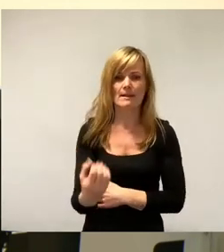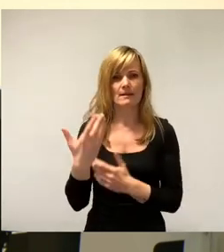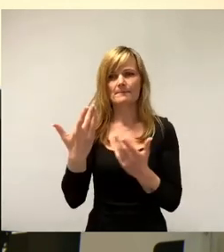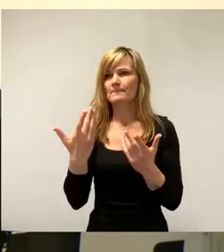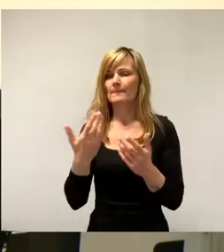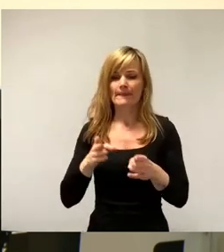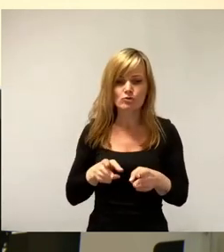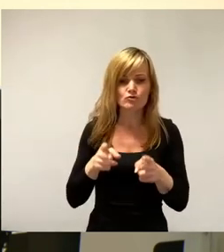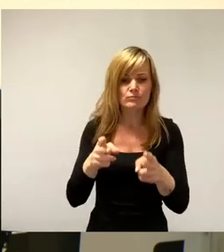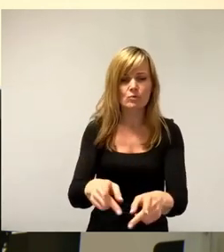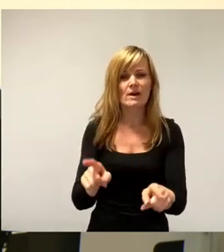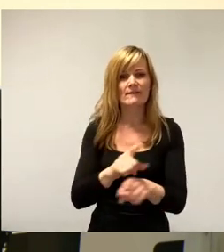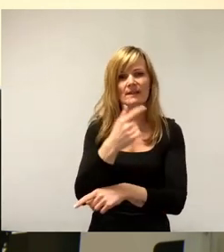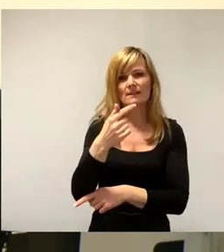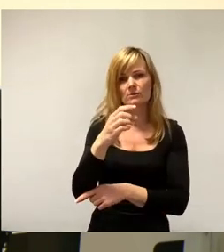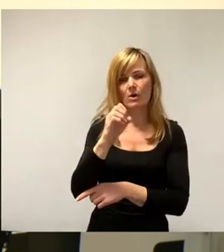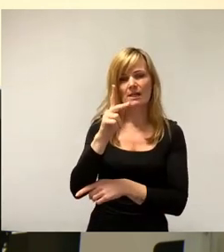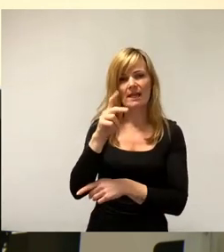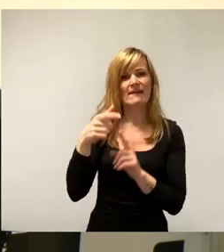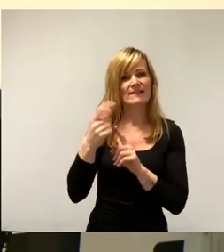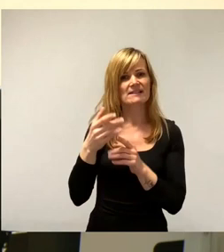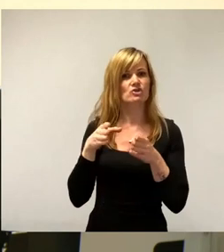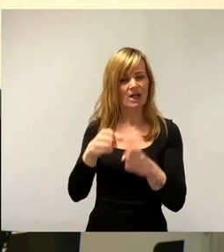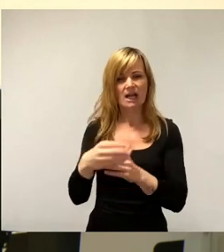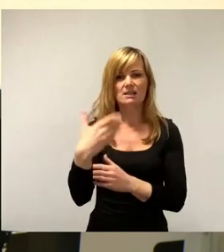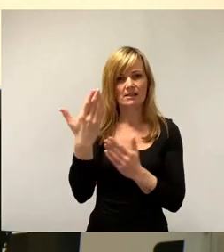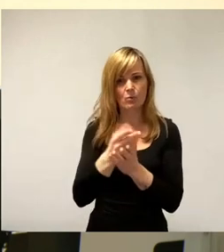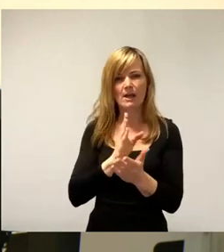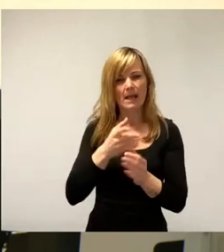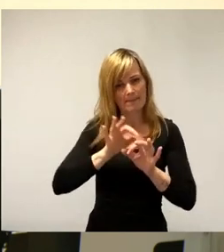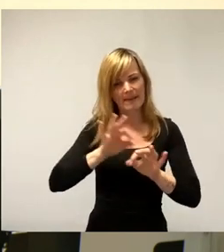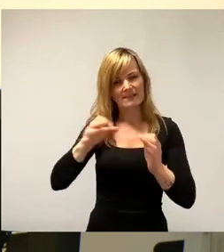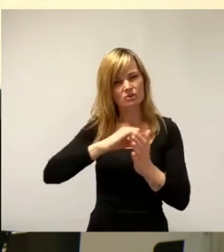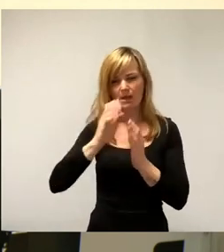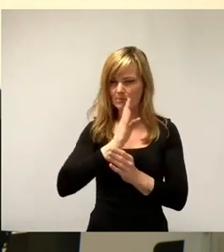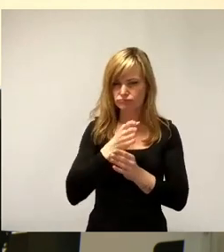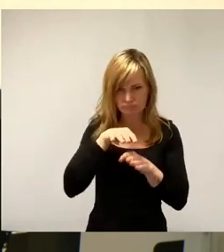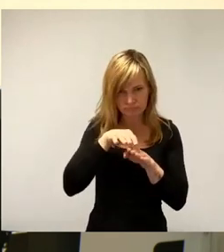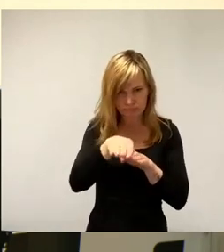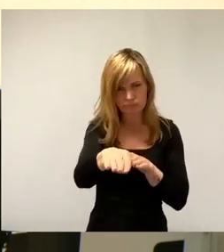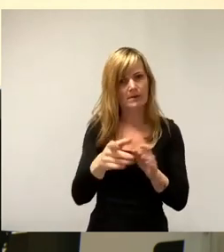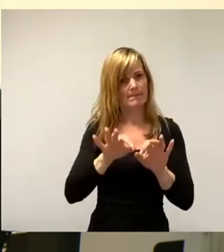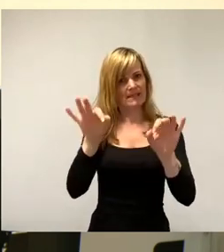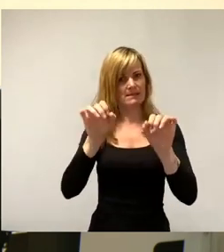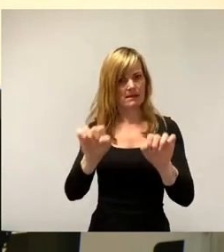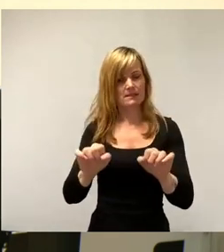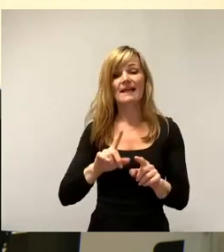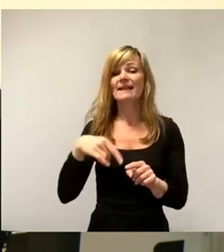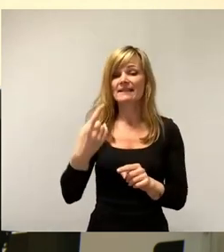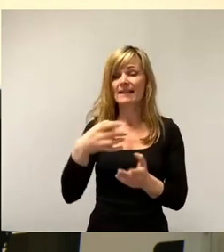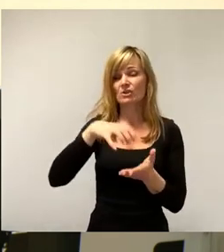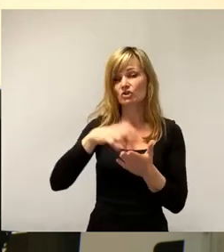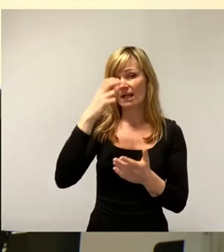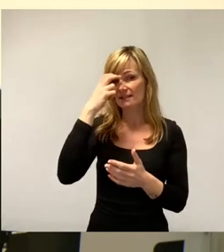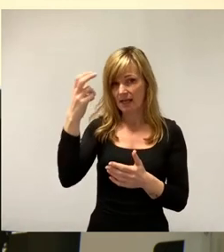auf der Tolgewitzer Straße, können wir entsprechend effizienteres Fahren erreichen. Wir werden im nächsten Stadtrat sicherlich auch wieder über